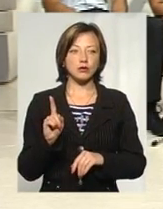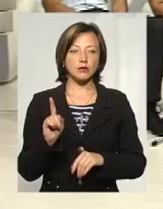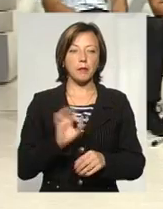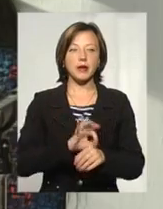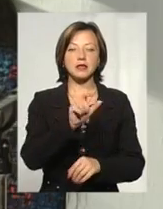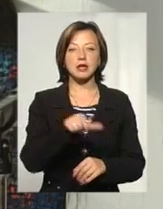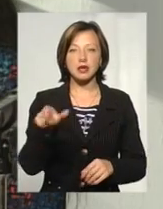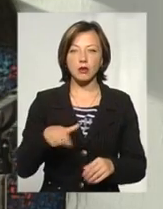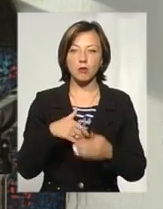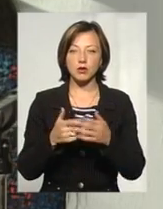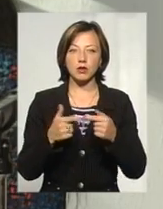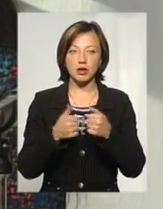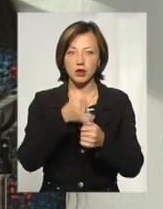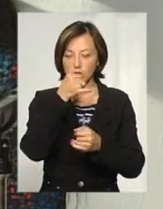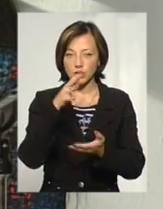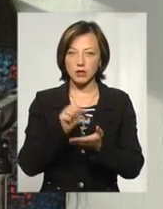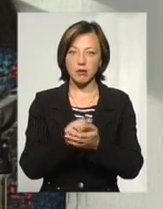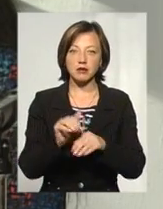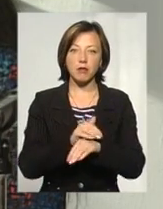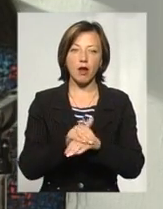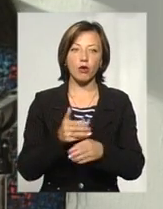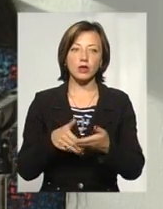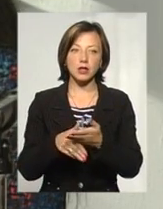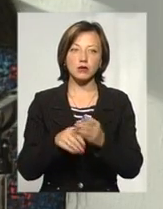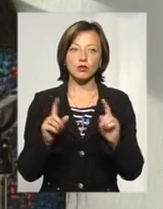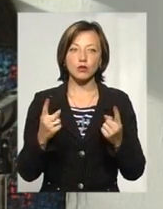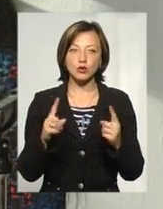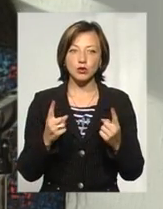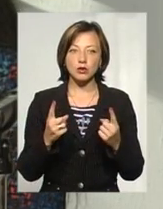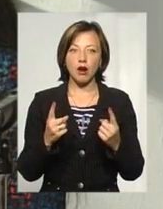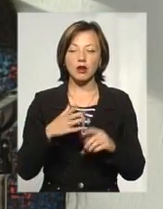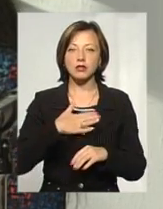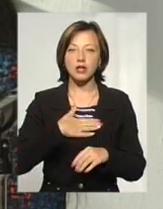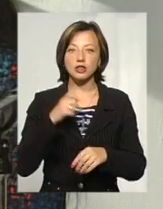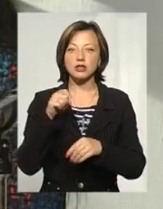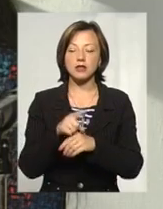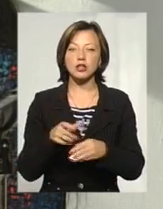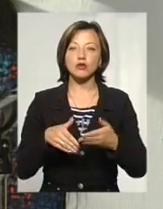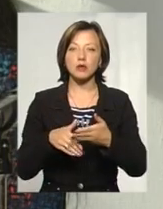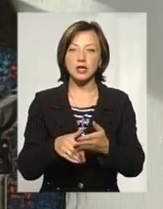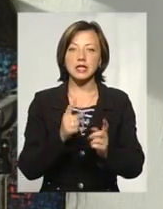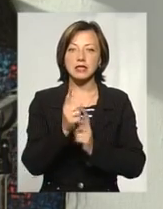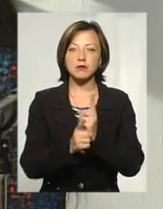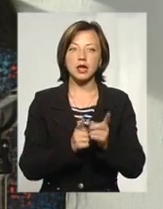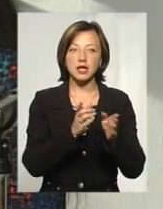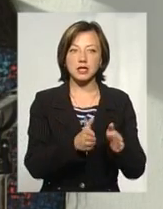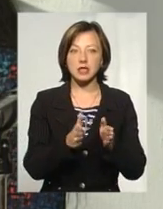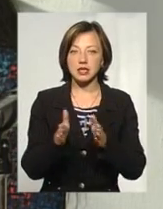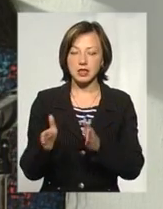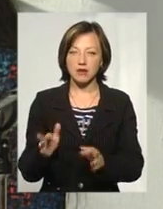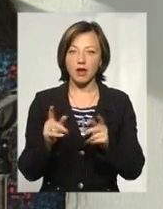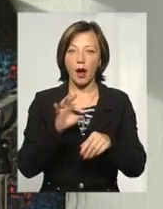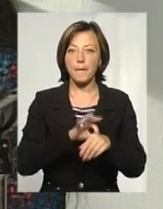пацієнтська громадська організація не може займатися благодійністю, тому що наша задача допомогти в змінах системи, як